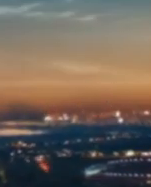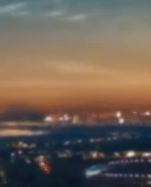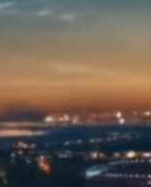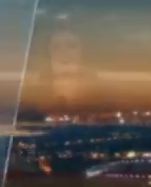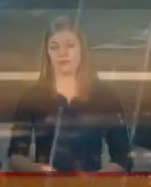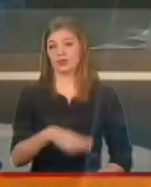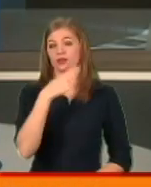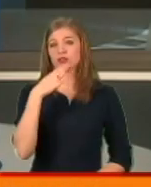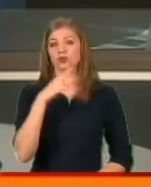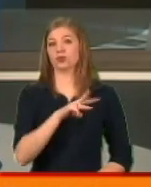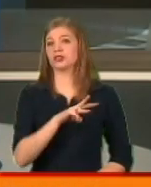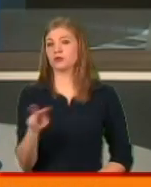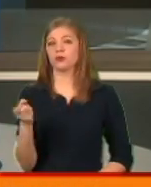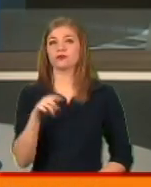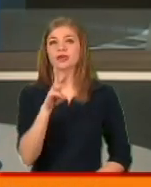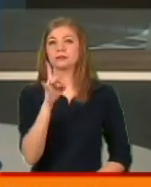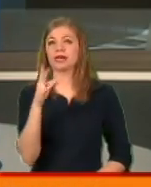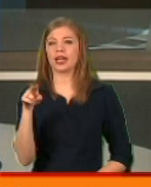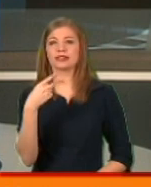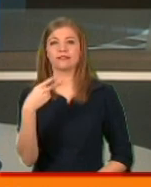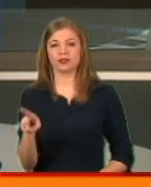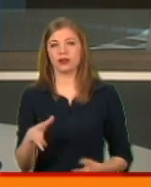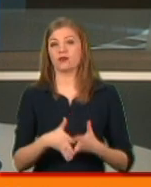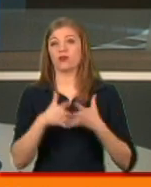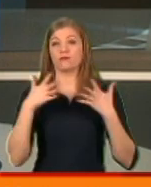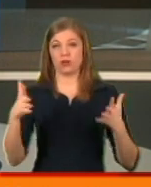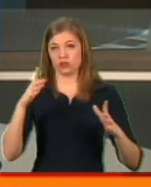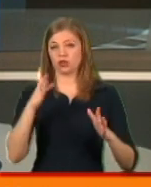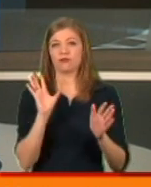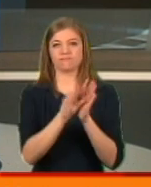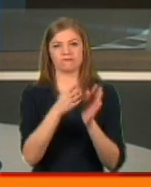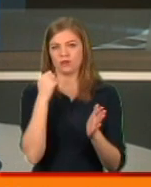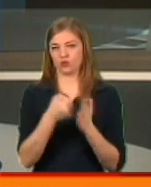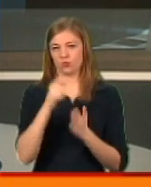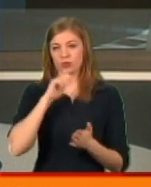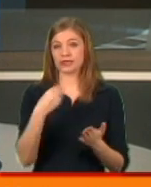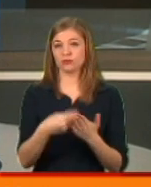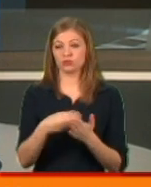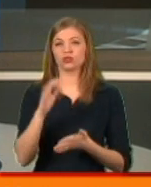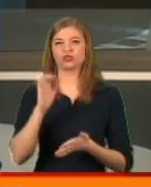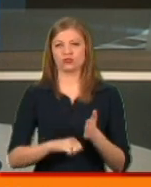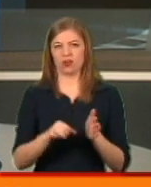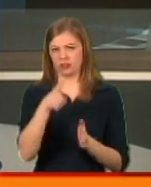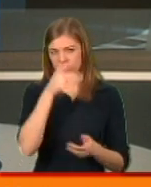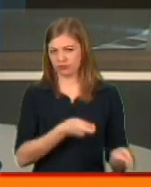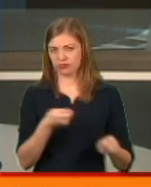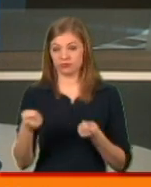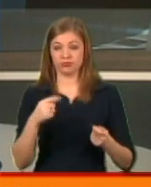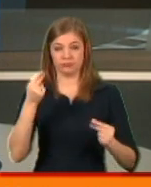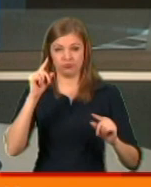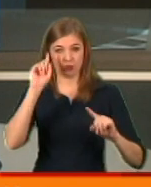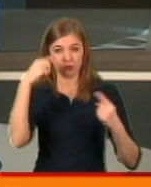Сотні мільйонів, бо навіть мільярдів євро. Масштаби недонадходжень до українського бюджету від контрабанди космічні.